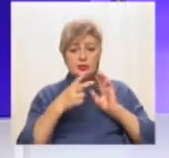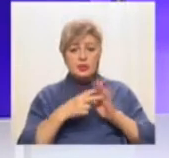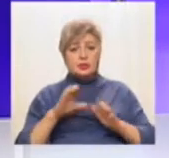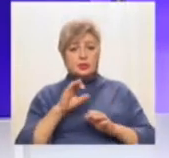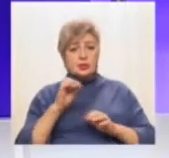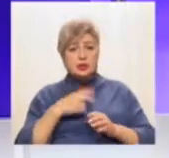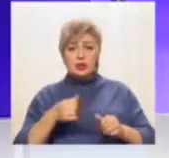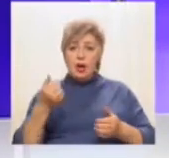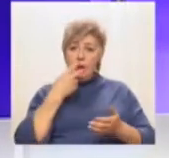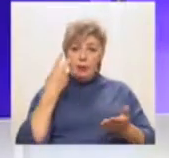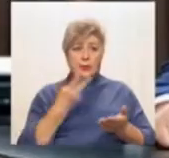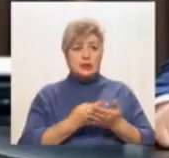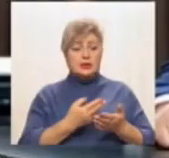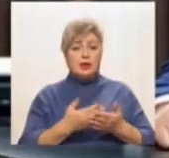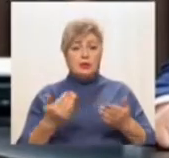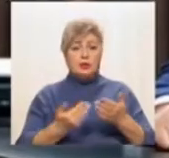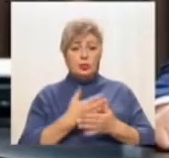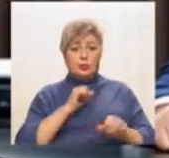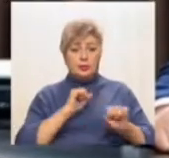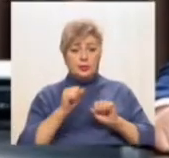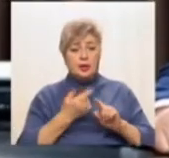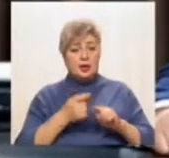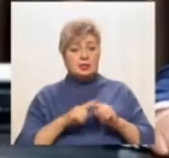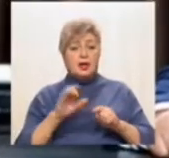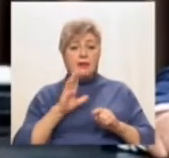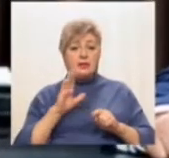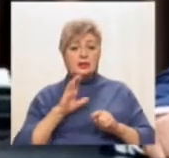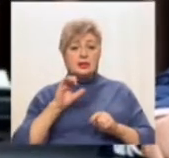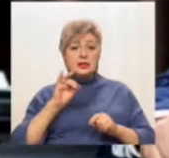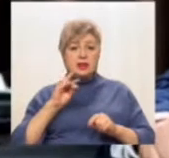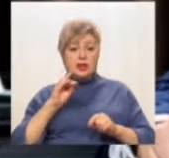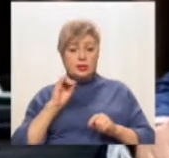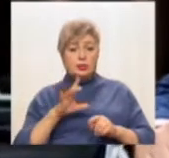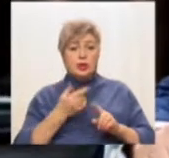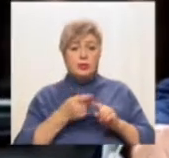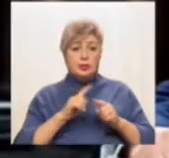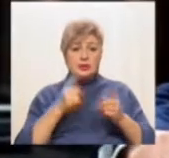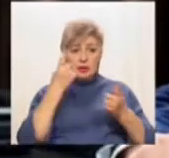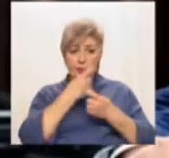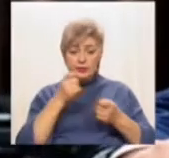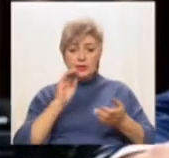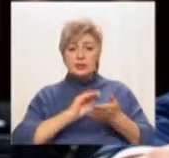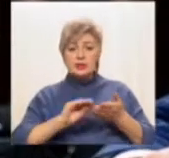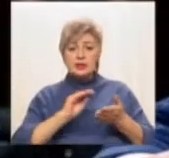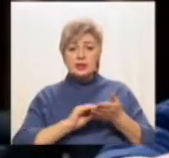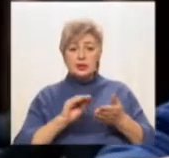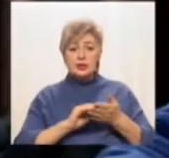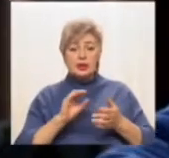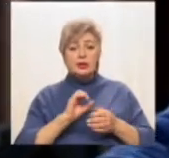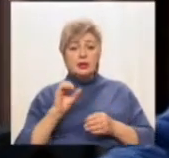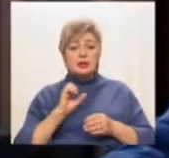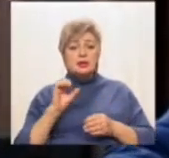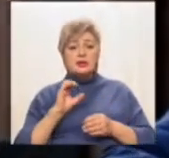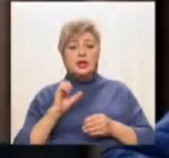керівника. Посаду директора підприємства зайняв Василь Снігур. Про це 51-му каналу повідомила секретар ДТЕК Оксана Акерман.